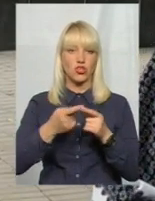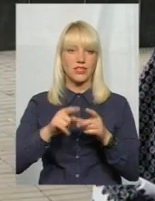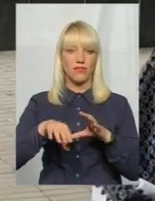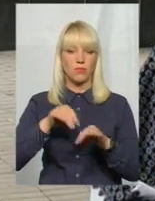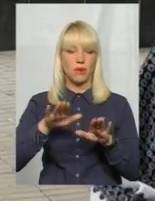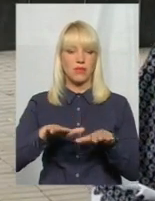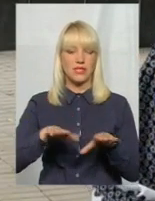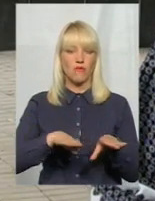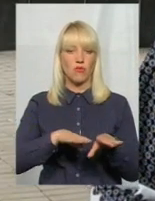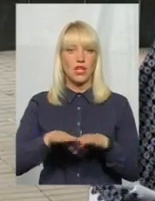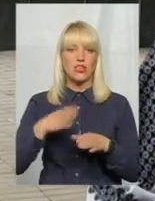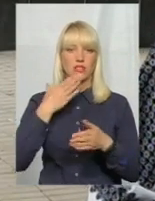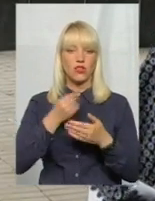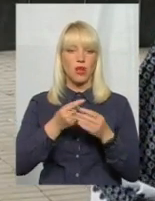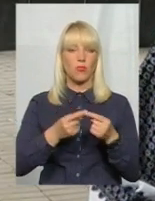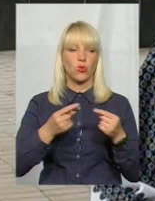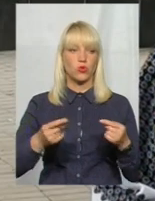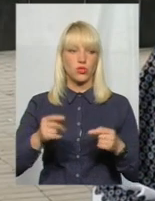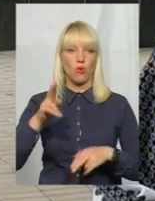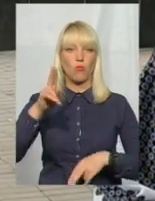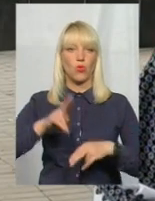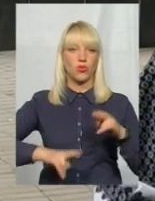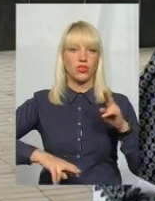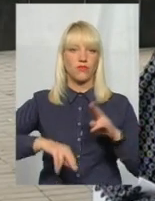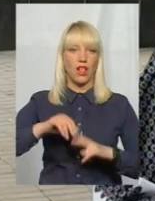своєю продукцією, тобто будівельною продукцією.